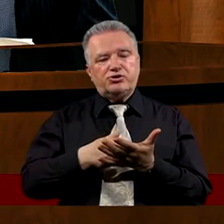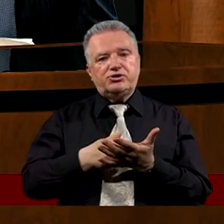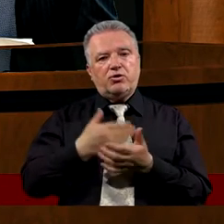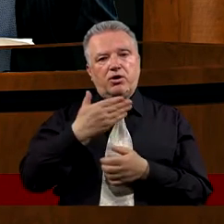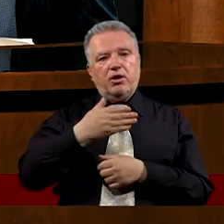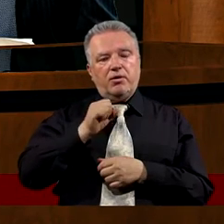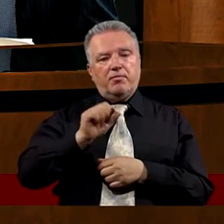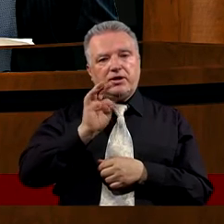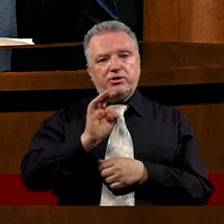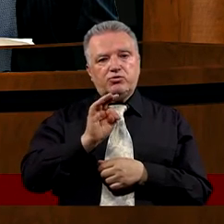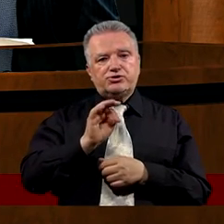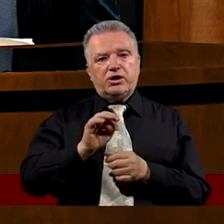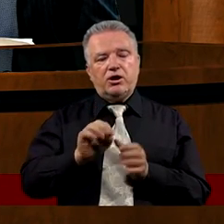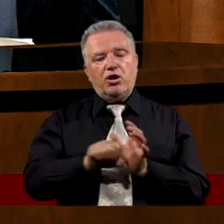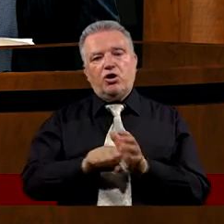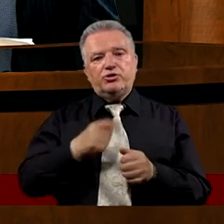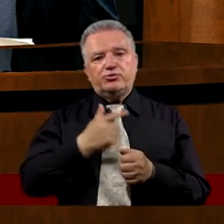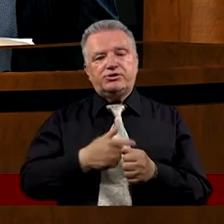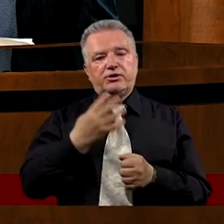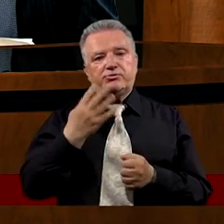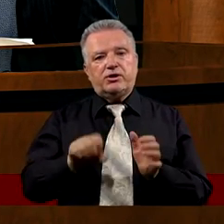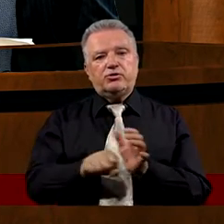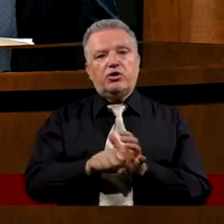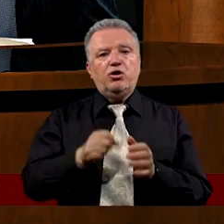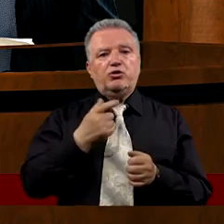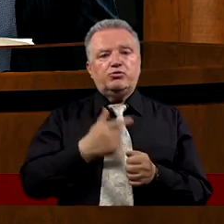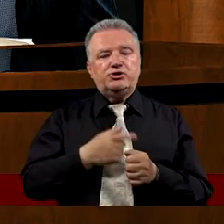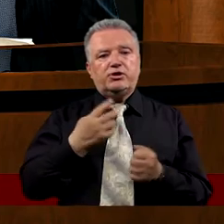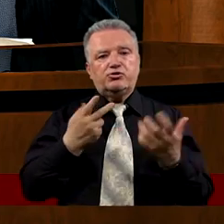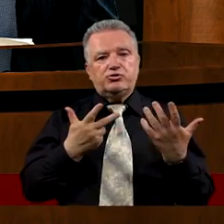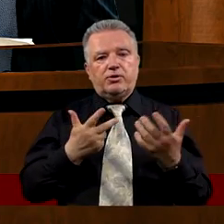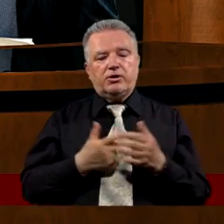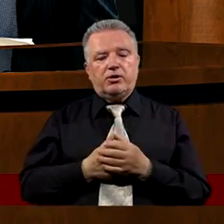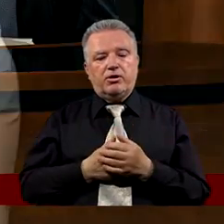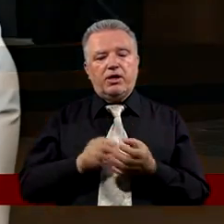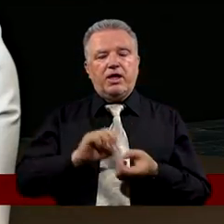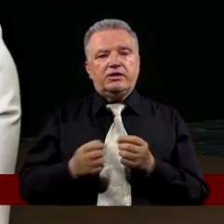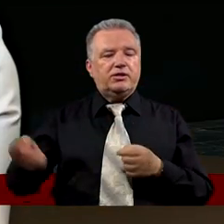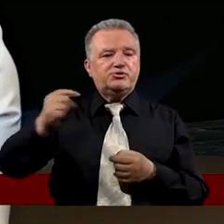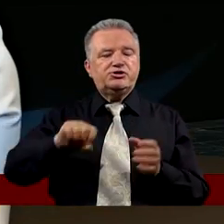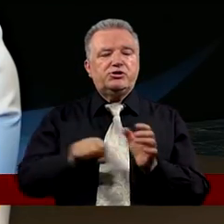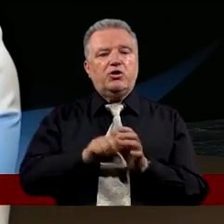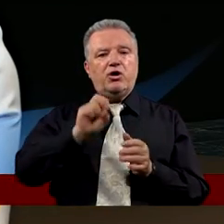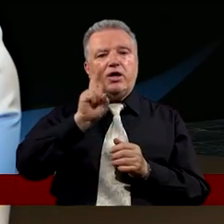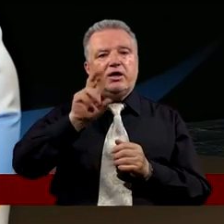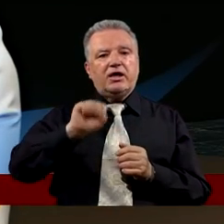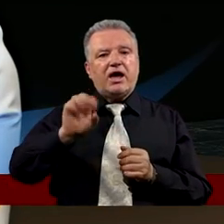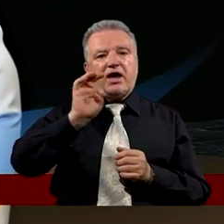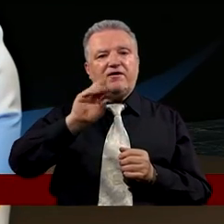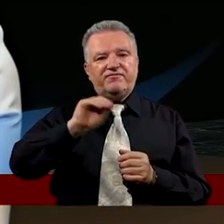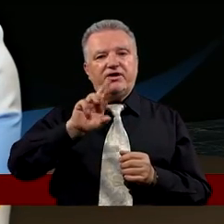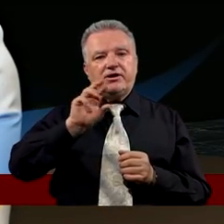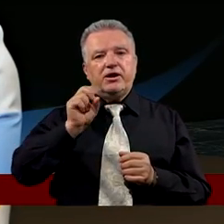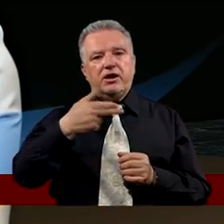Od 24 do 27 wersetu Przeczytajmy proszę A gdy przyszli do Kafarnaum